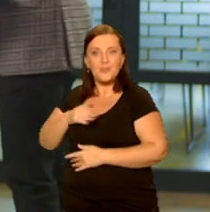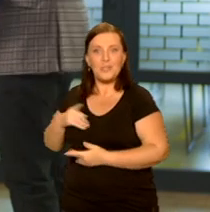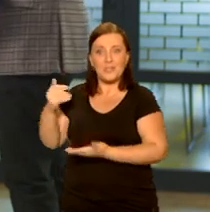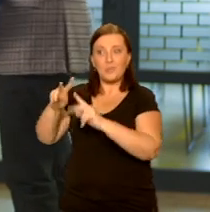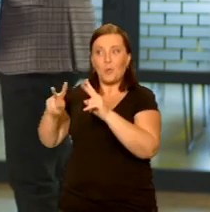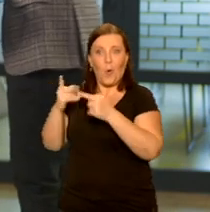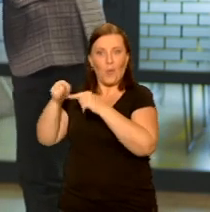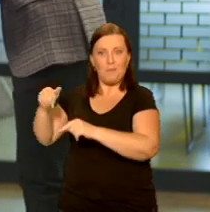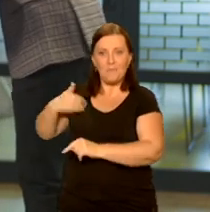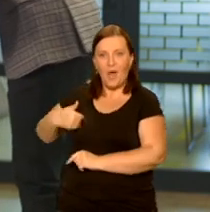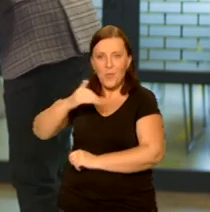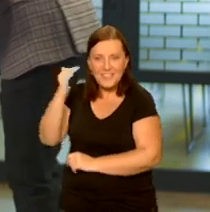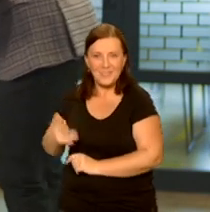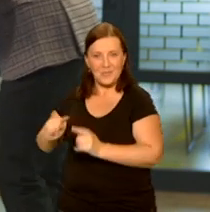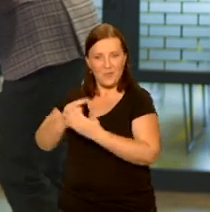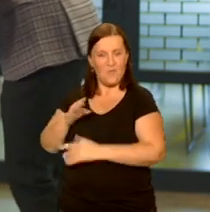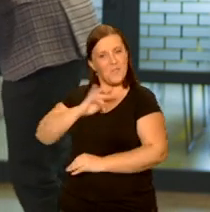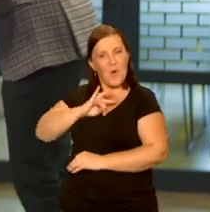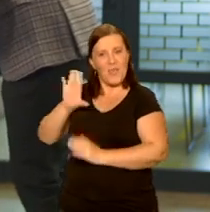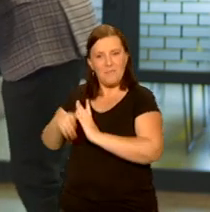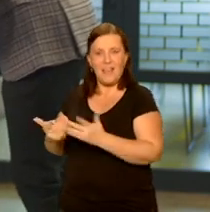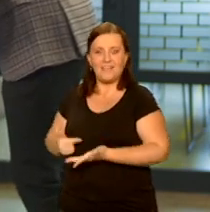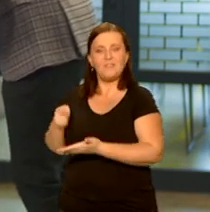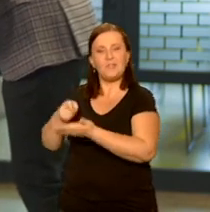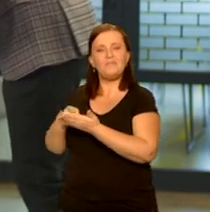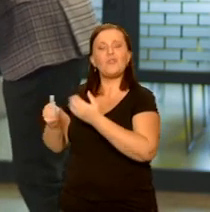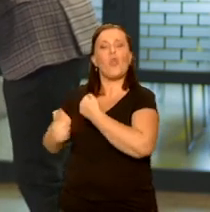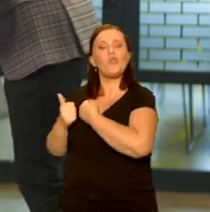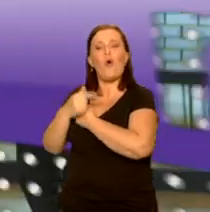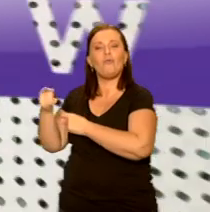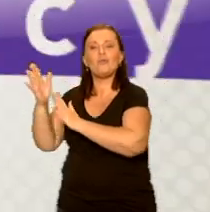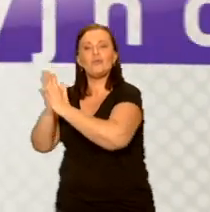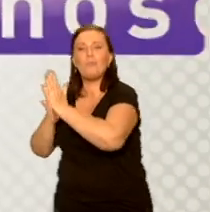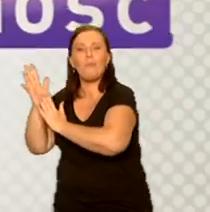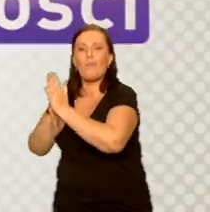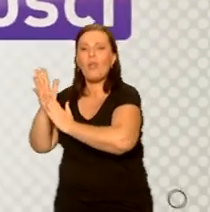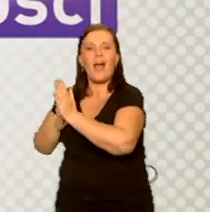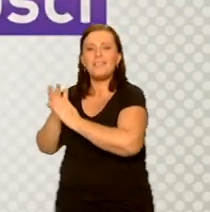rodzinnego miasta. Jesteście kolejnym dowodem, że rodzi się u nas Podlaska Puszcza Krzymowa.